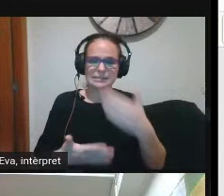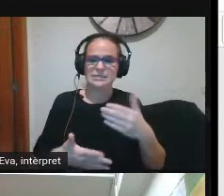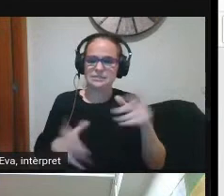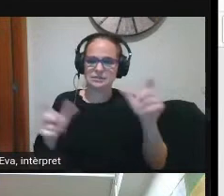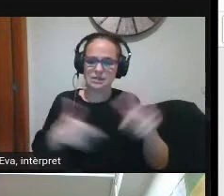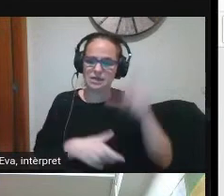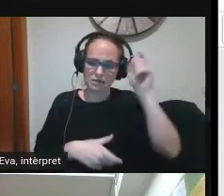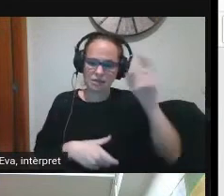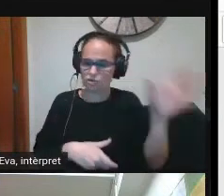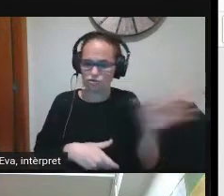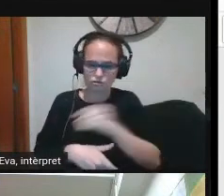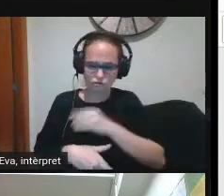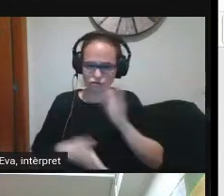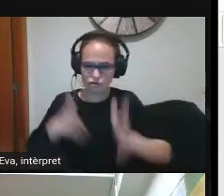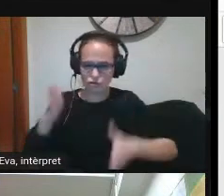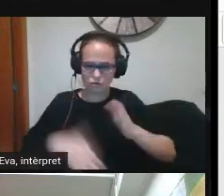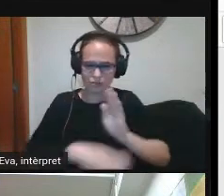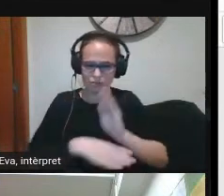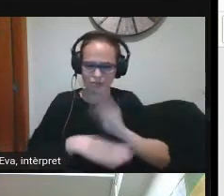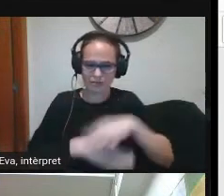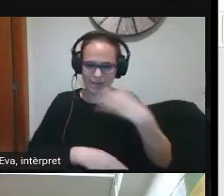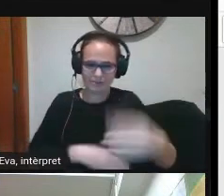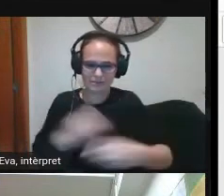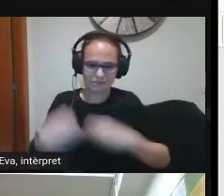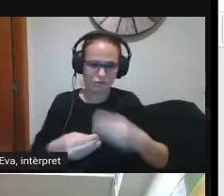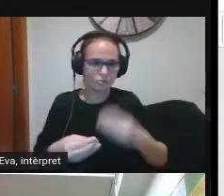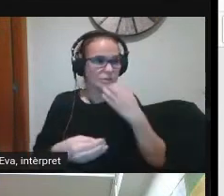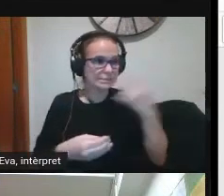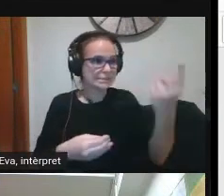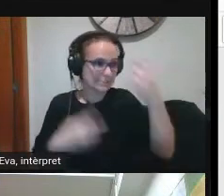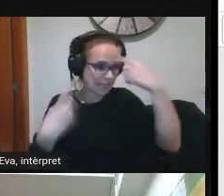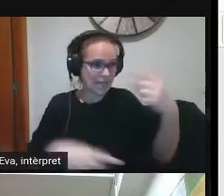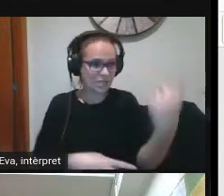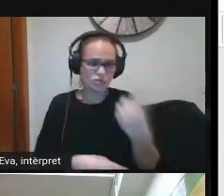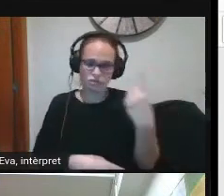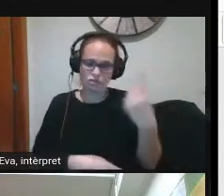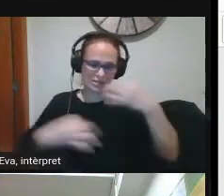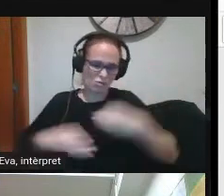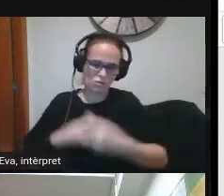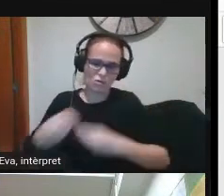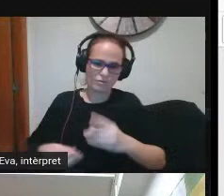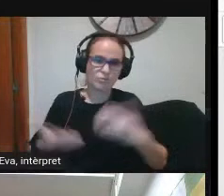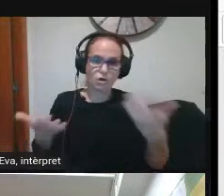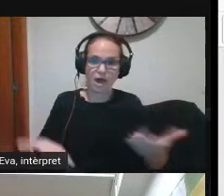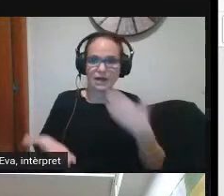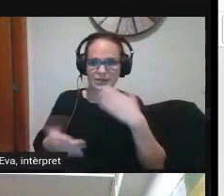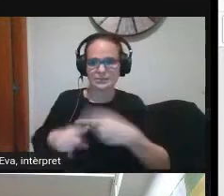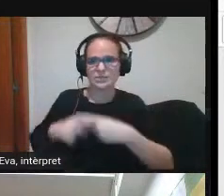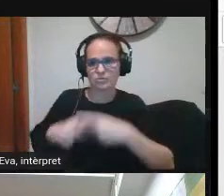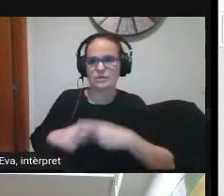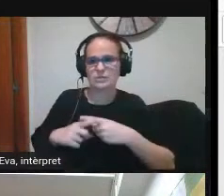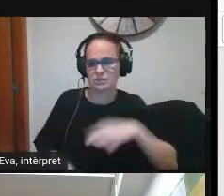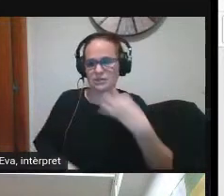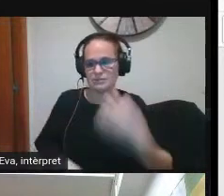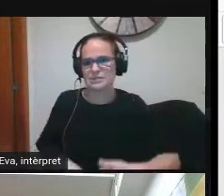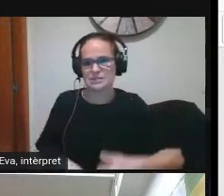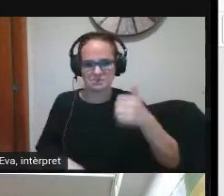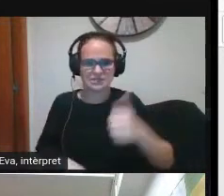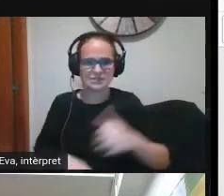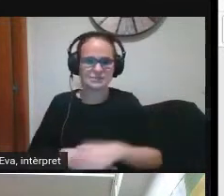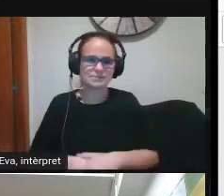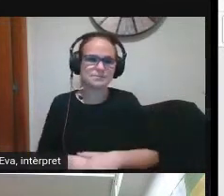activitats de robòtica educativa que per si sols segurament no haguessin fet i ara tal com comparteixen es veuen molt més capaços de fer-ho